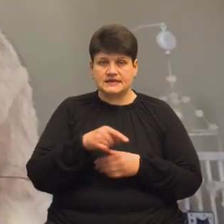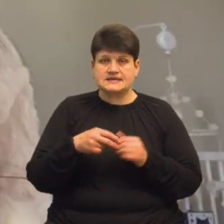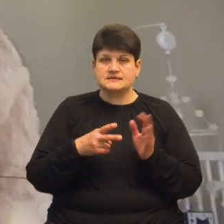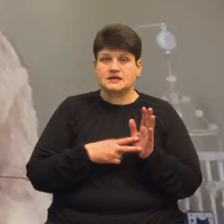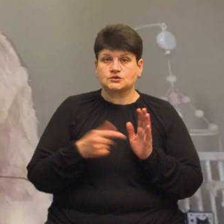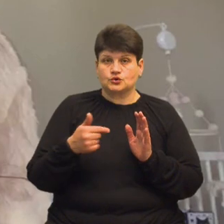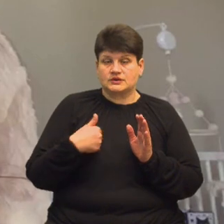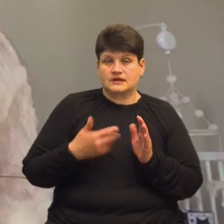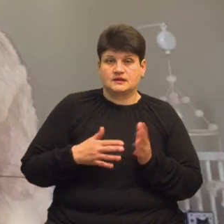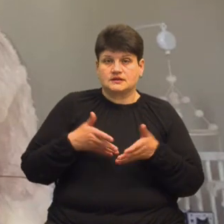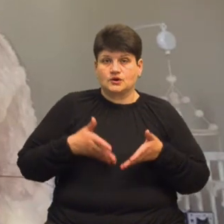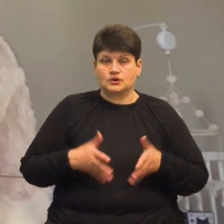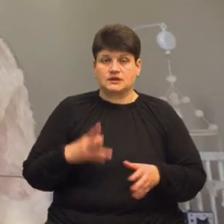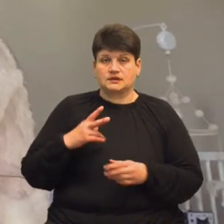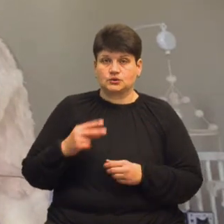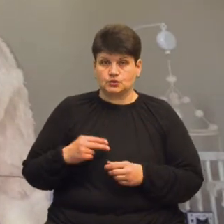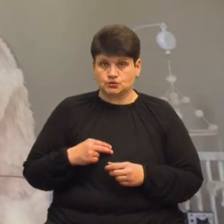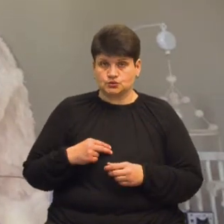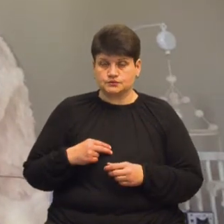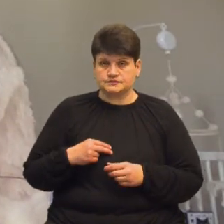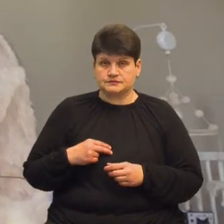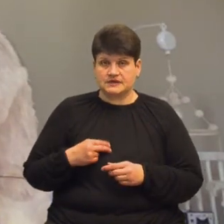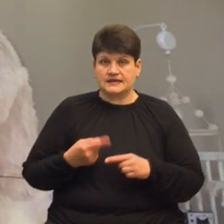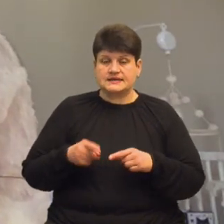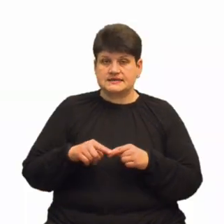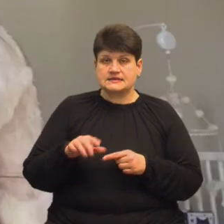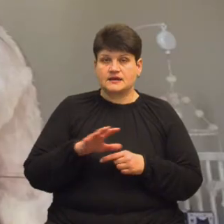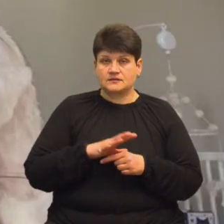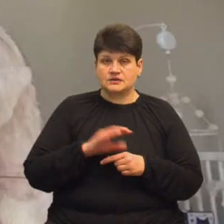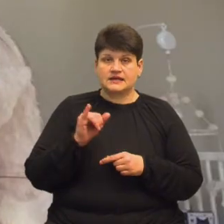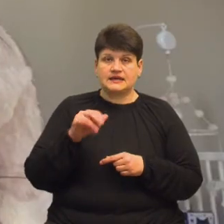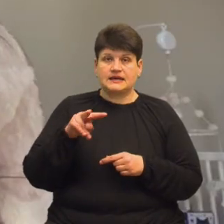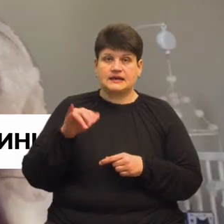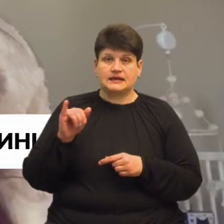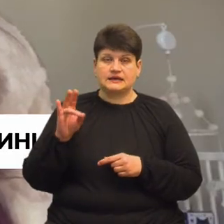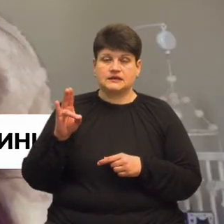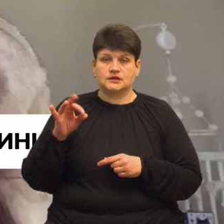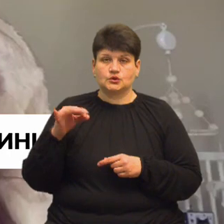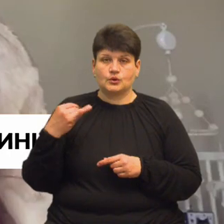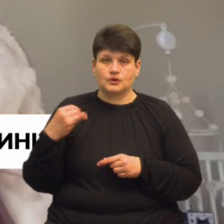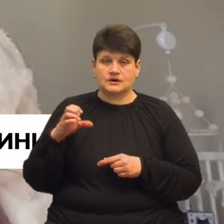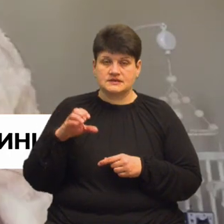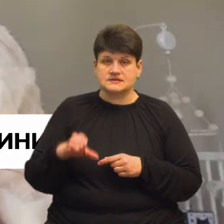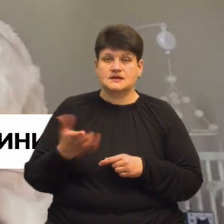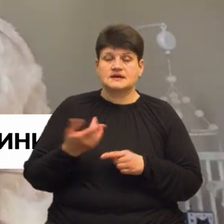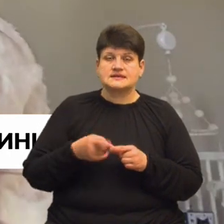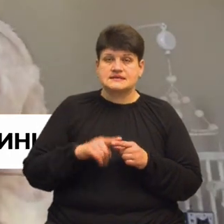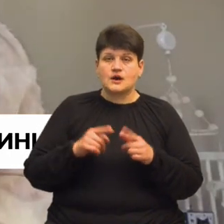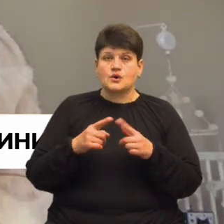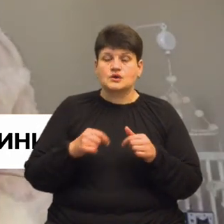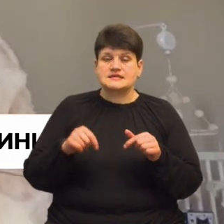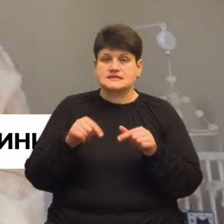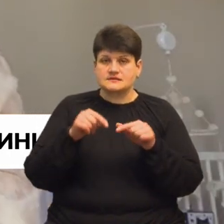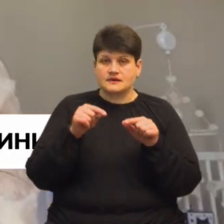народила свою донечку. Це було у штаті Ілліноїс. Пізніше у Refugee One. Це організація, яка